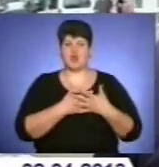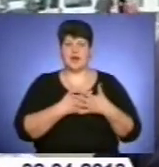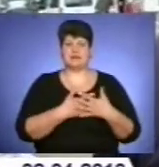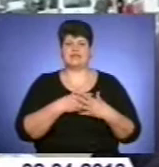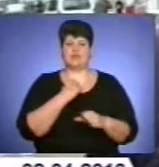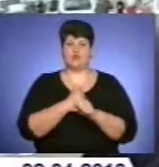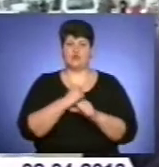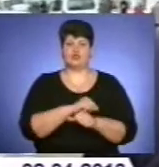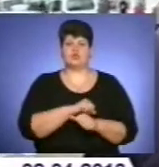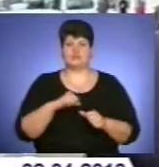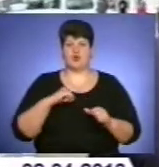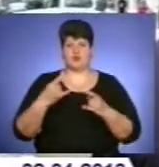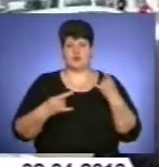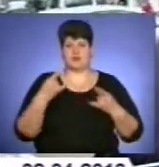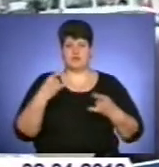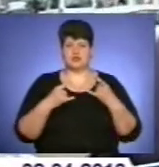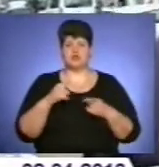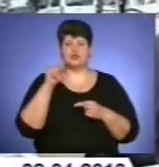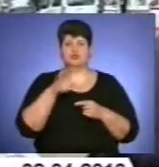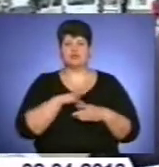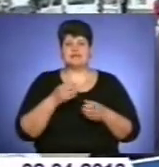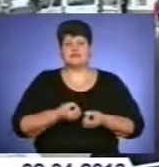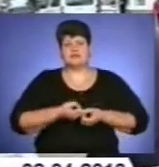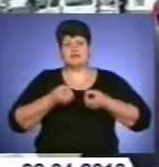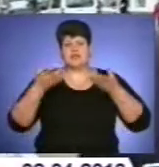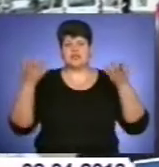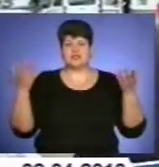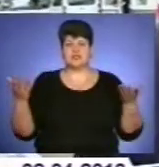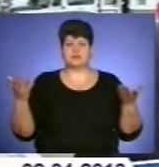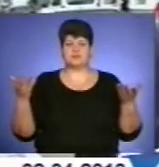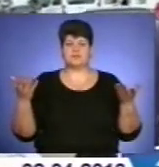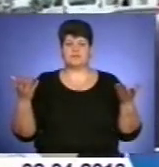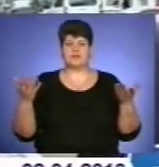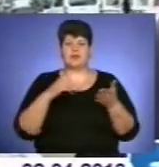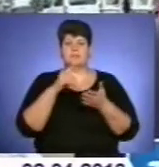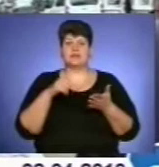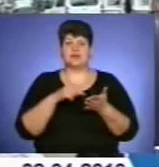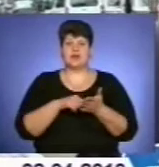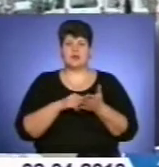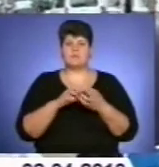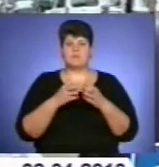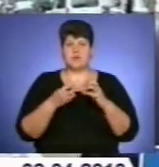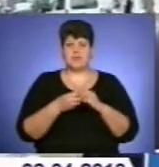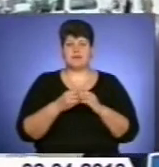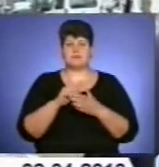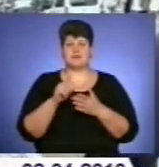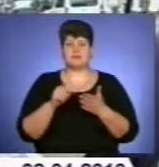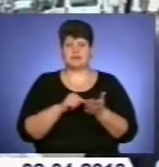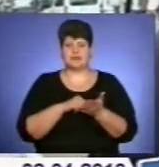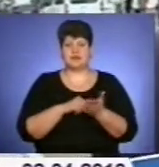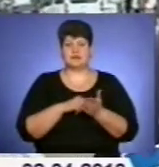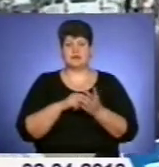самого телебачення, щоб вони більш світліше висвітлювали питання, проблемні питання мешканців.